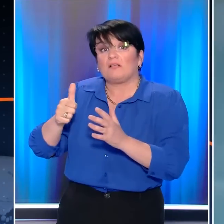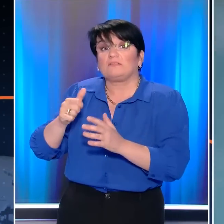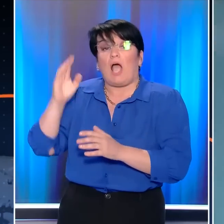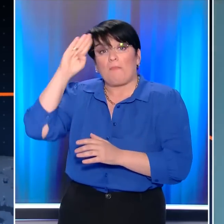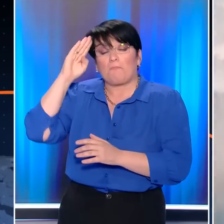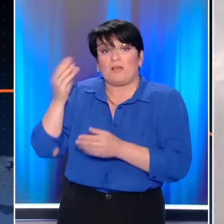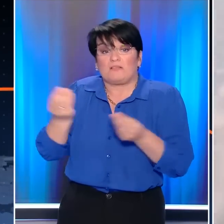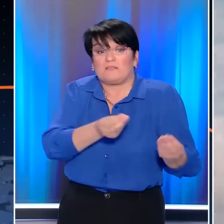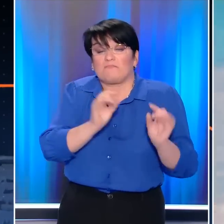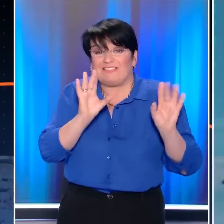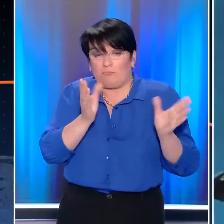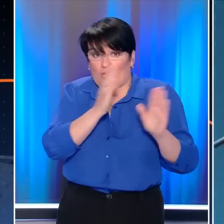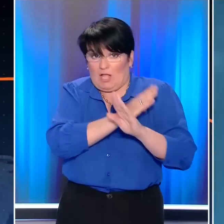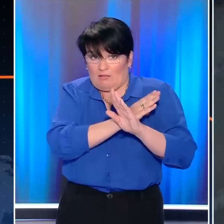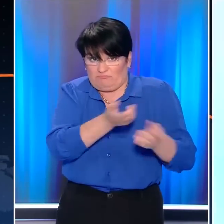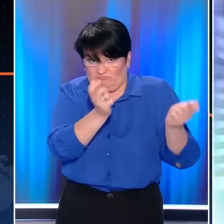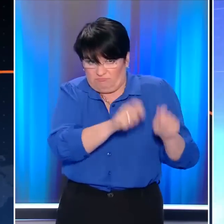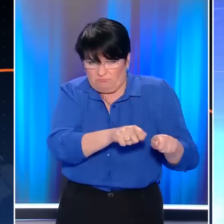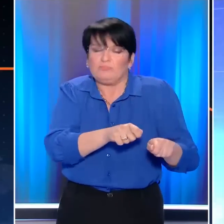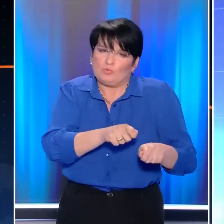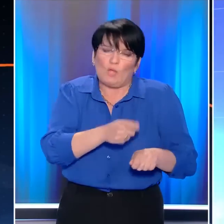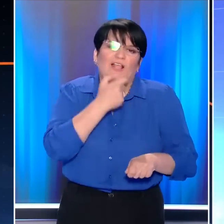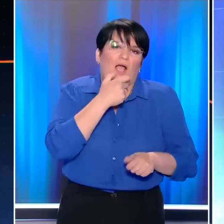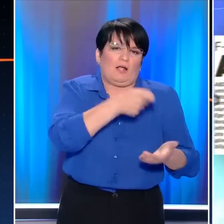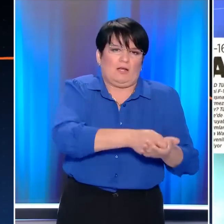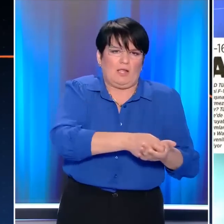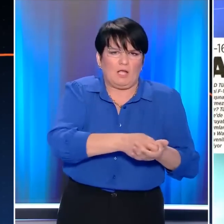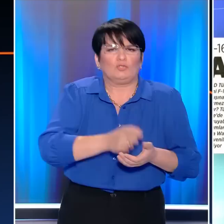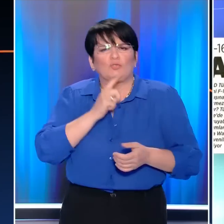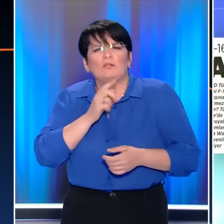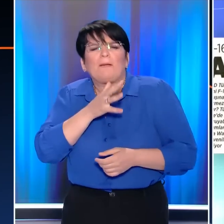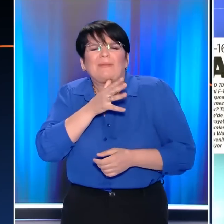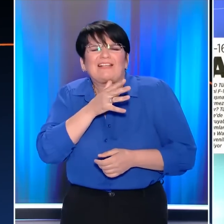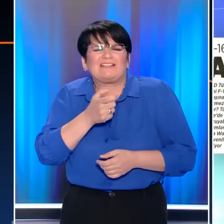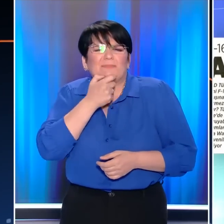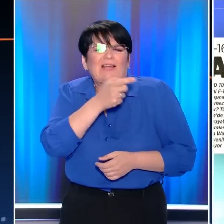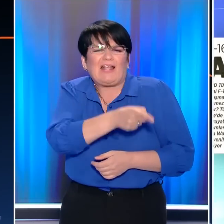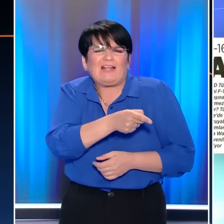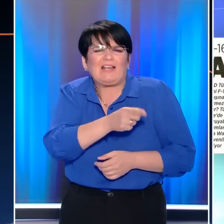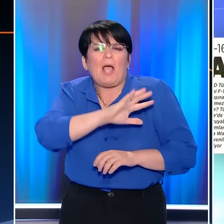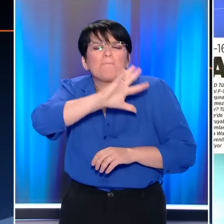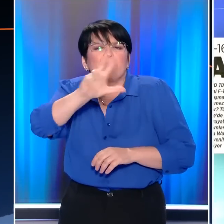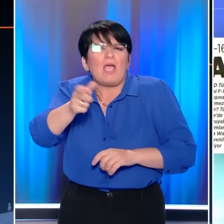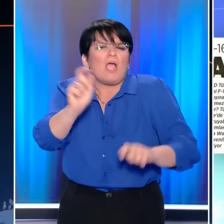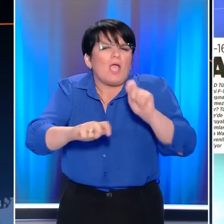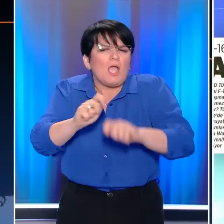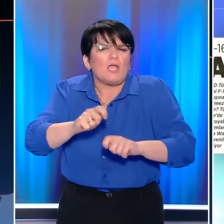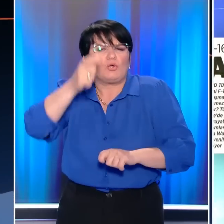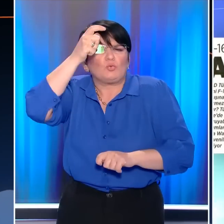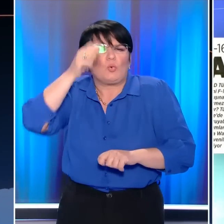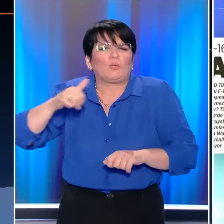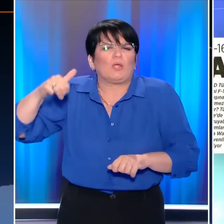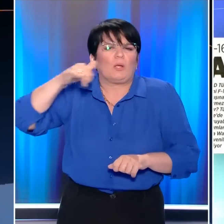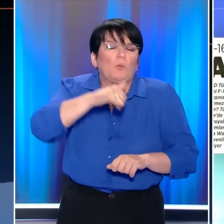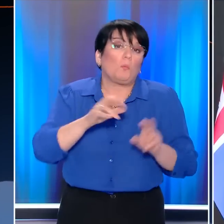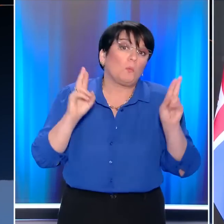Η μιλιά της ο πρωτοσέλιδότης αναφέρει πως το πλάν B της Άγγερας είναι η Βρετανία και τα μεταχειρισμένα Ταϊφούν, μέχρι να κατασκευαστεί το τουρκικό αεροπλάνο